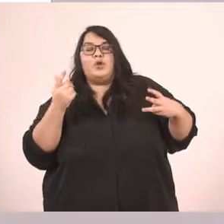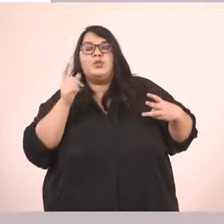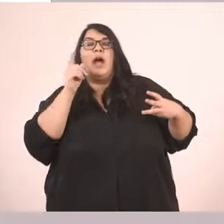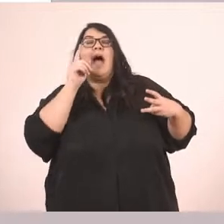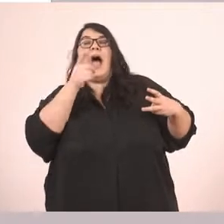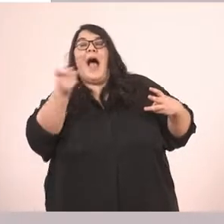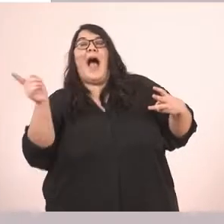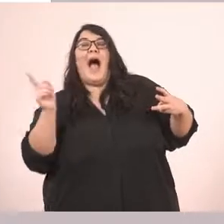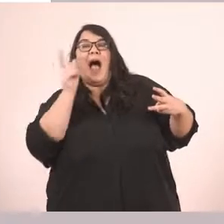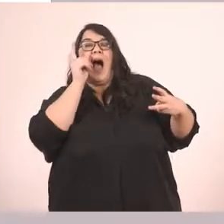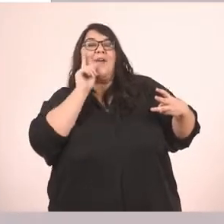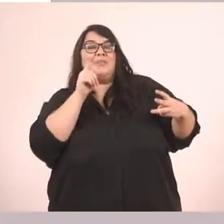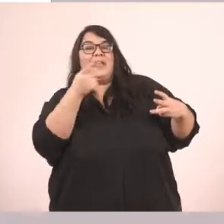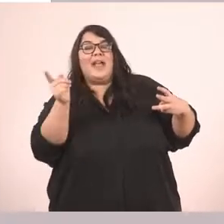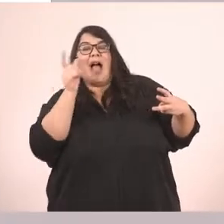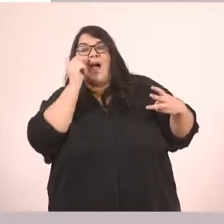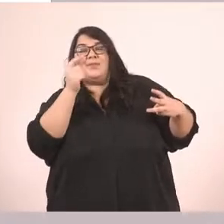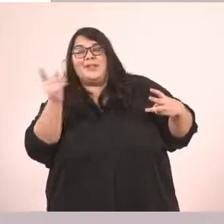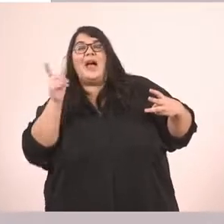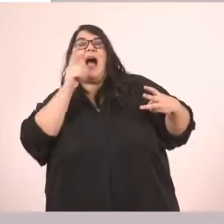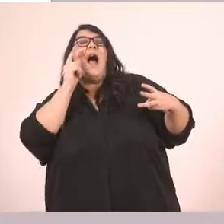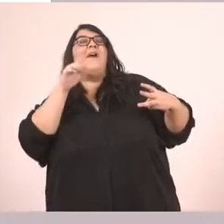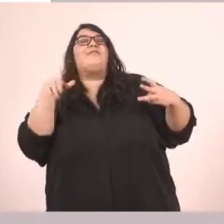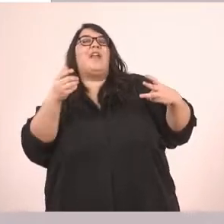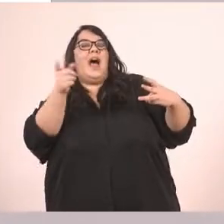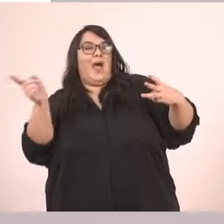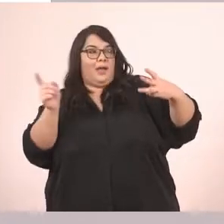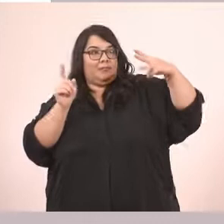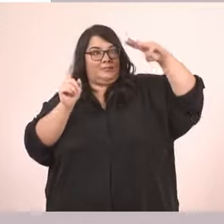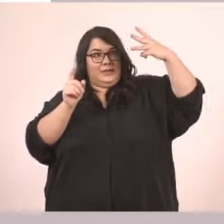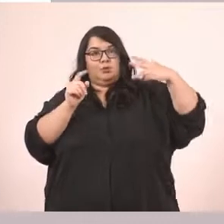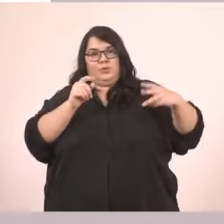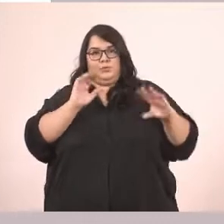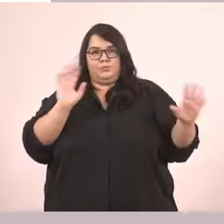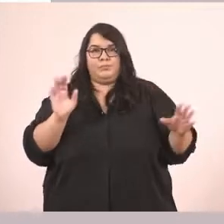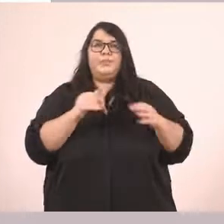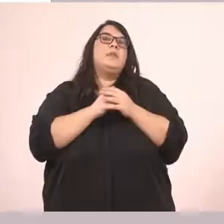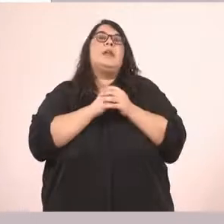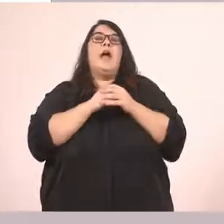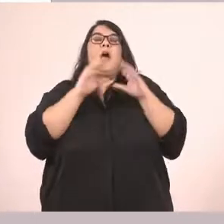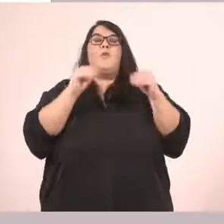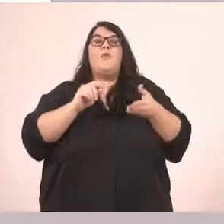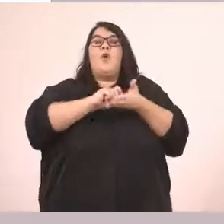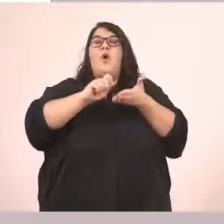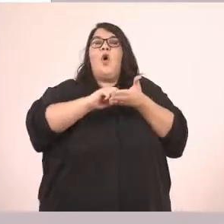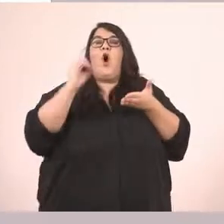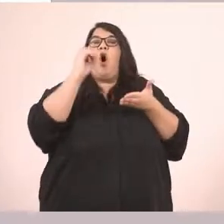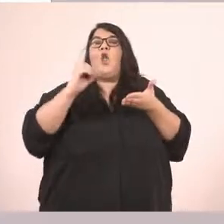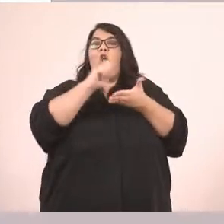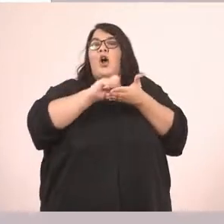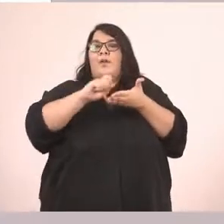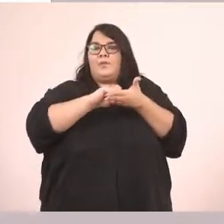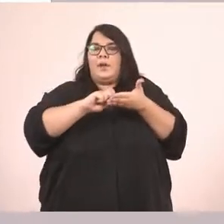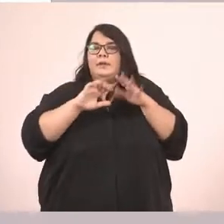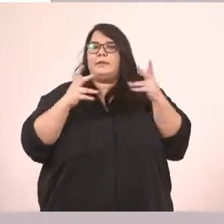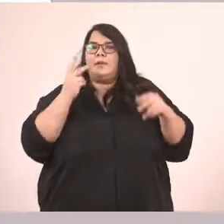-αυτά στον πληθυντικό αριθμό. Αυτό λοιπόν που παρατηρούμε όσον αφορά την ορθογραφία